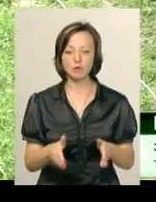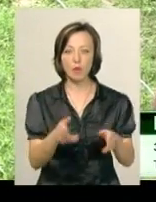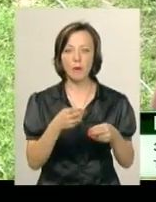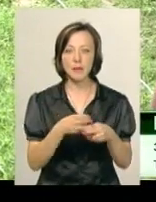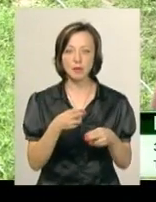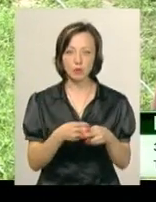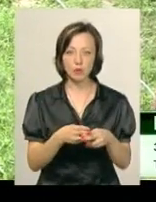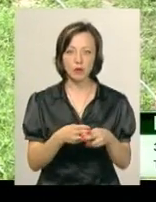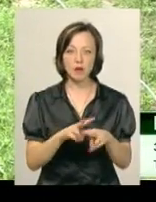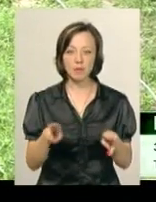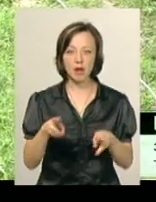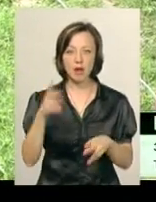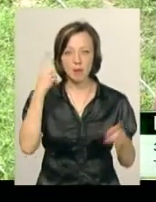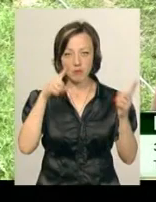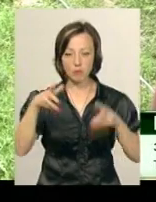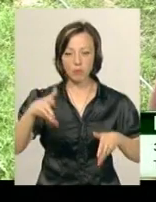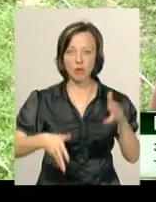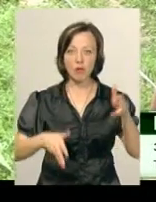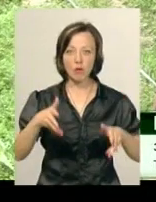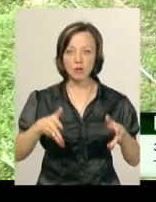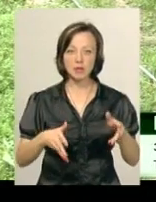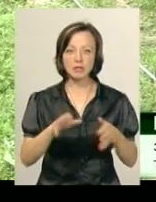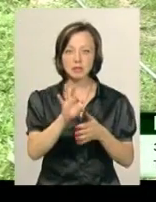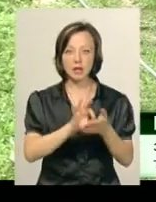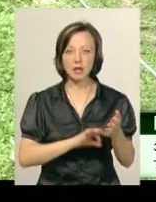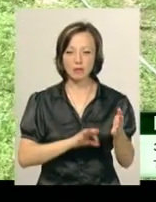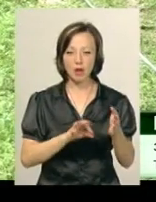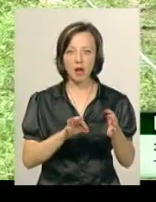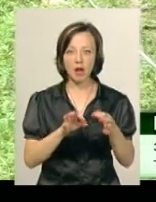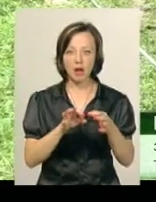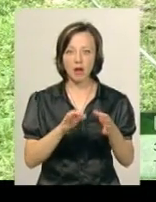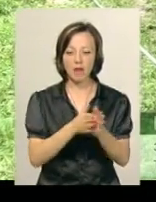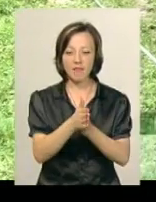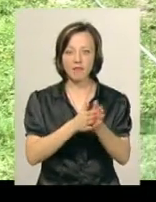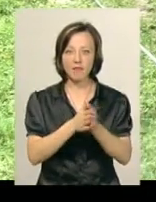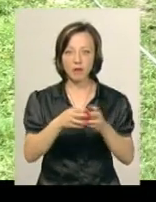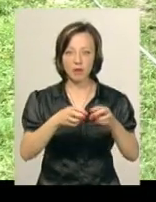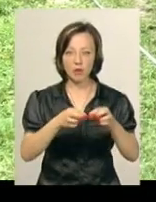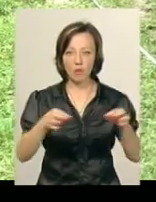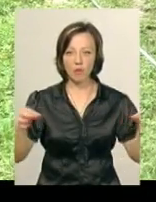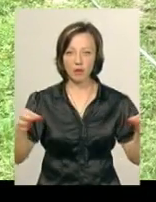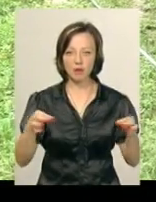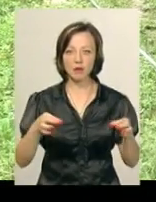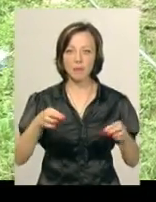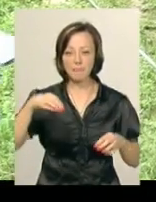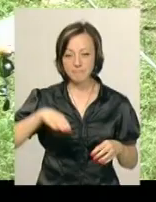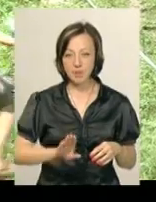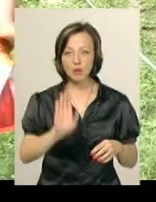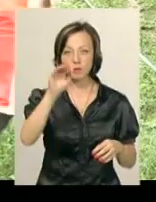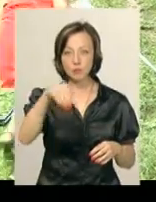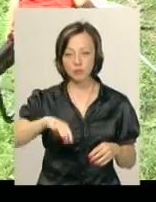імпровізоване болото, долають паралельні вірьовки через яр, підйом, спуск,